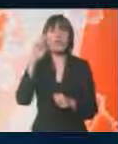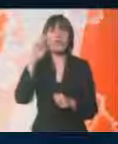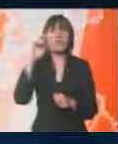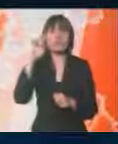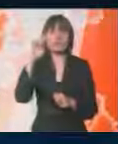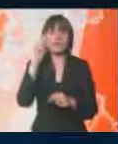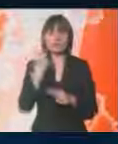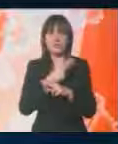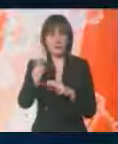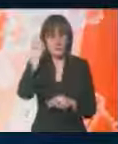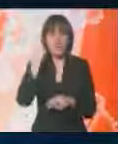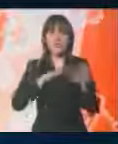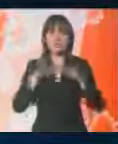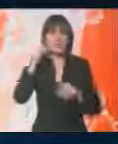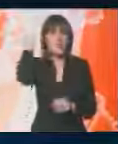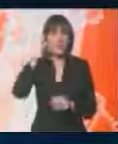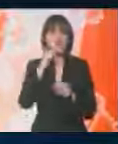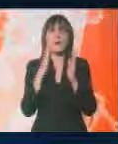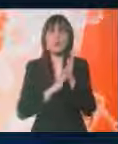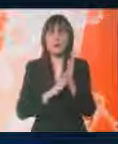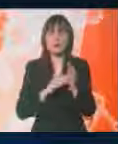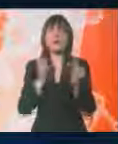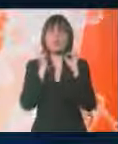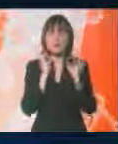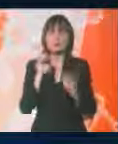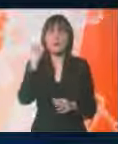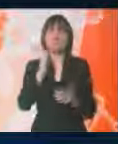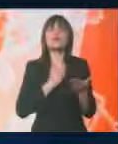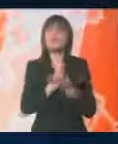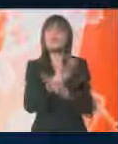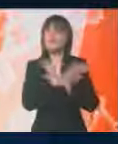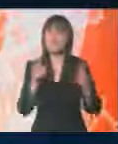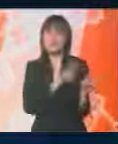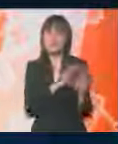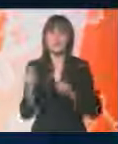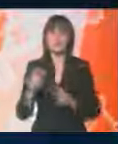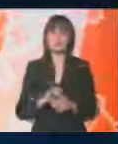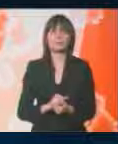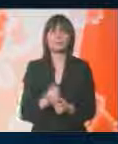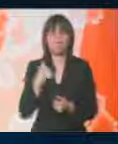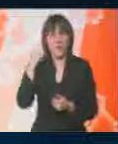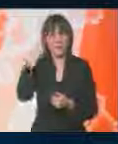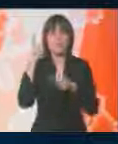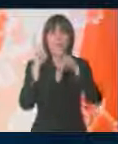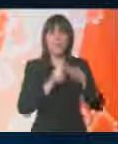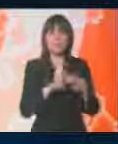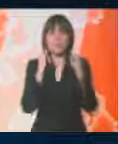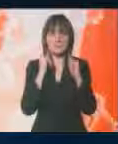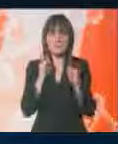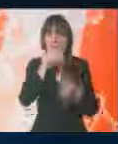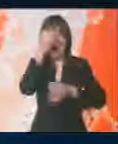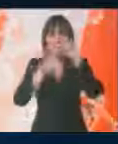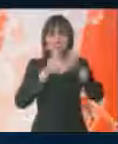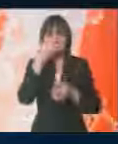Ivanović, državni sekretar u Ministarstvu za Kosovo i Metohiju, siguran je da će slučaj završiti na sudu. Mislim da ostaje sad za